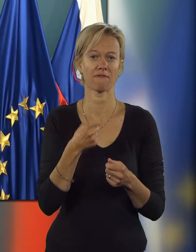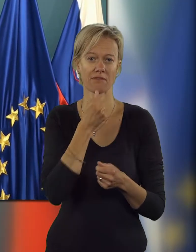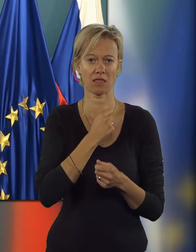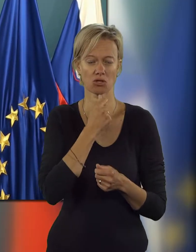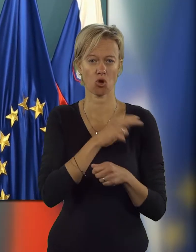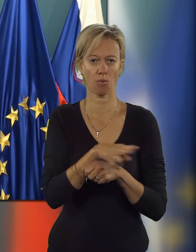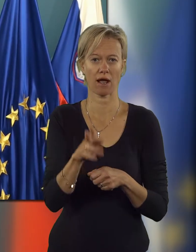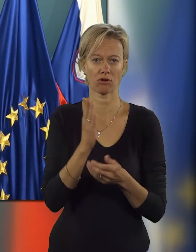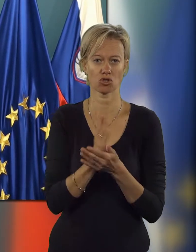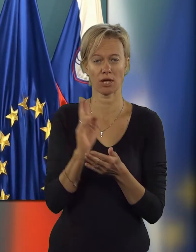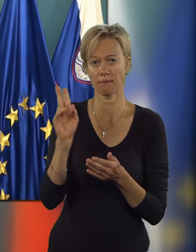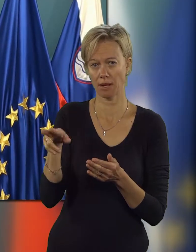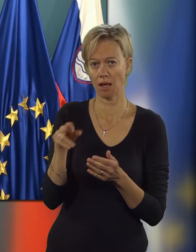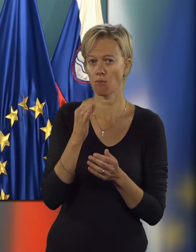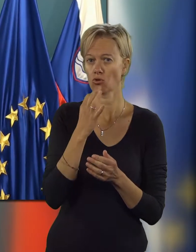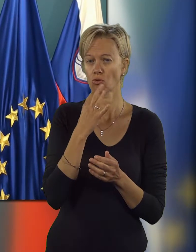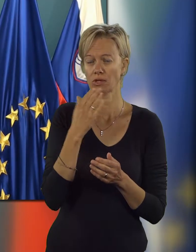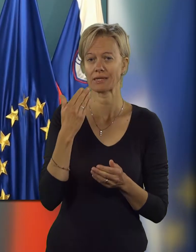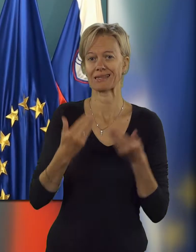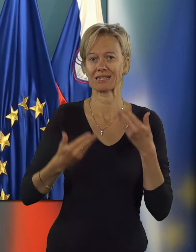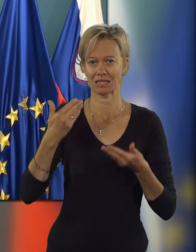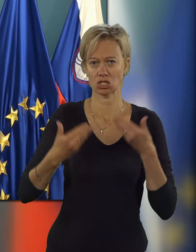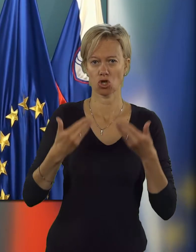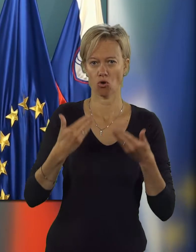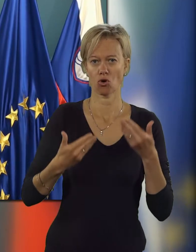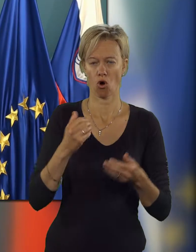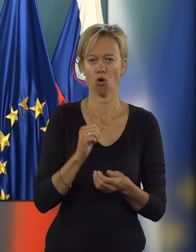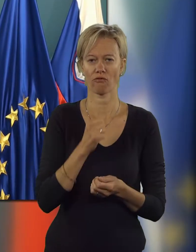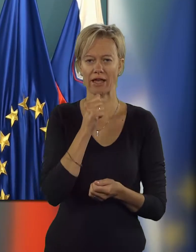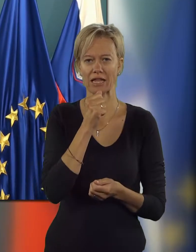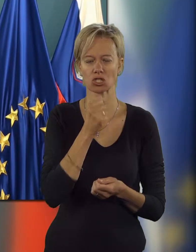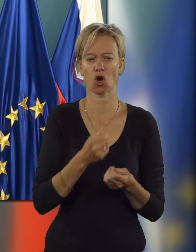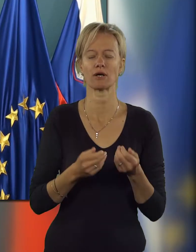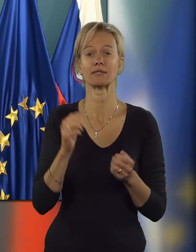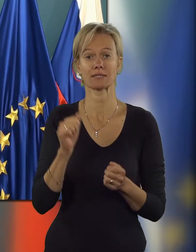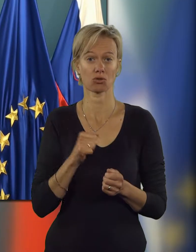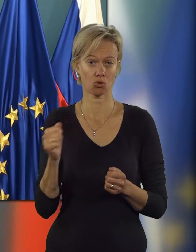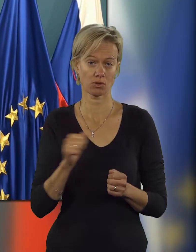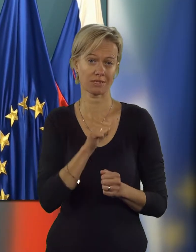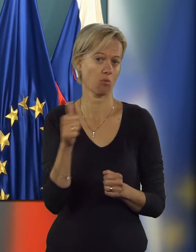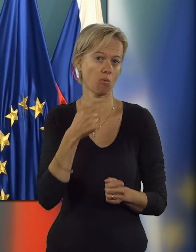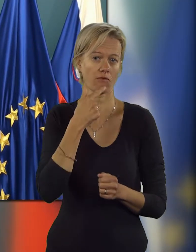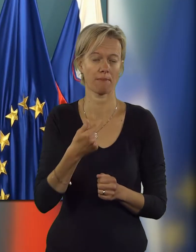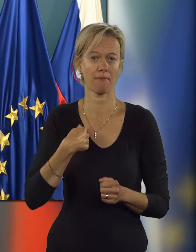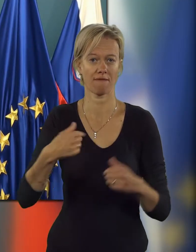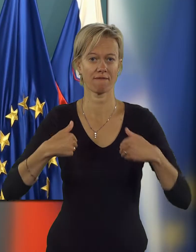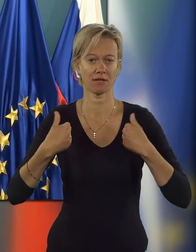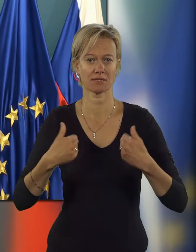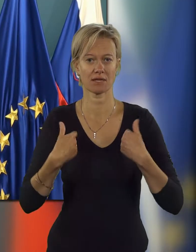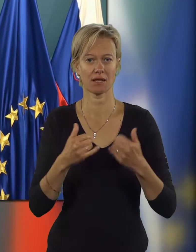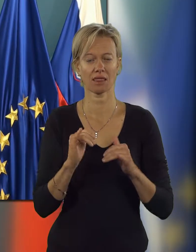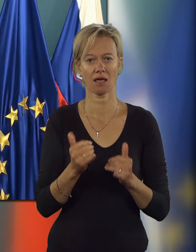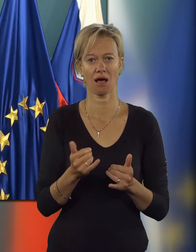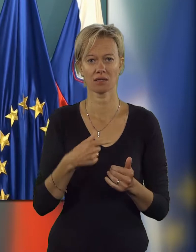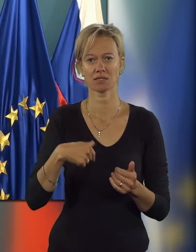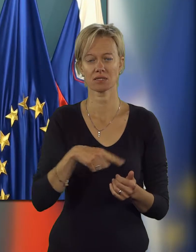finančna uprava že imela podrobne šo tiskovno konferenco, zato naj samo povem, da me veseli, da